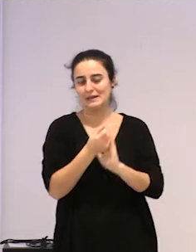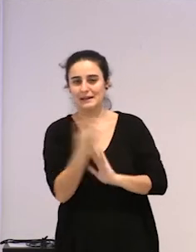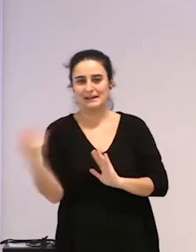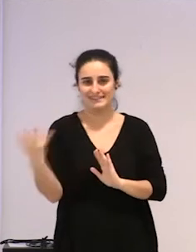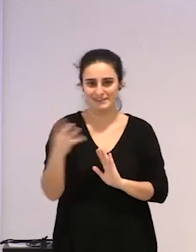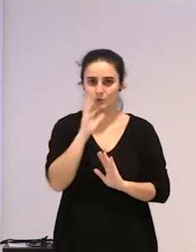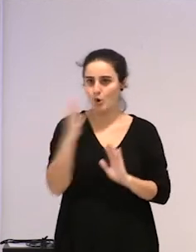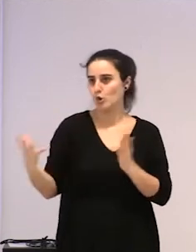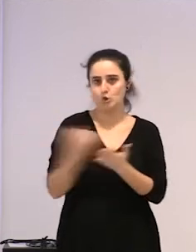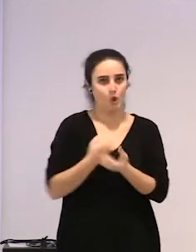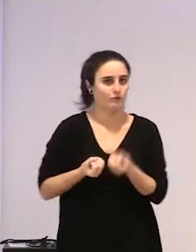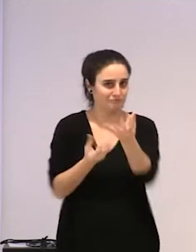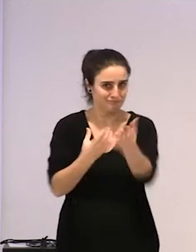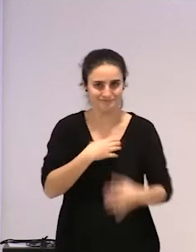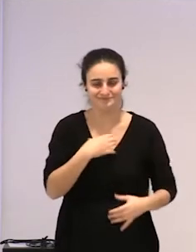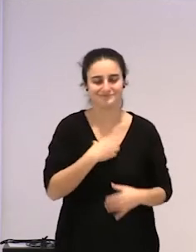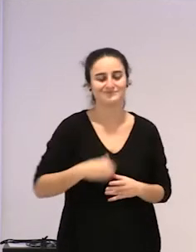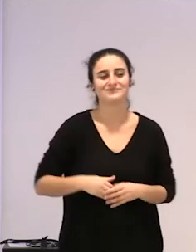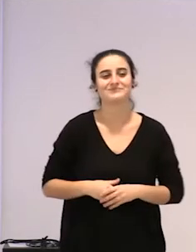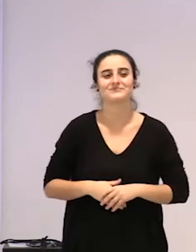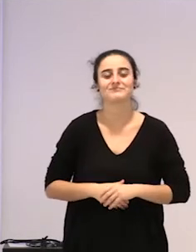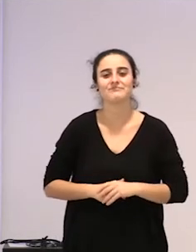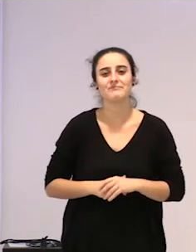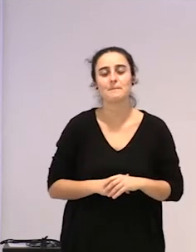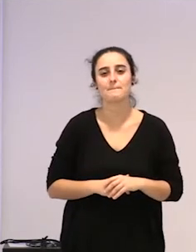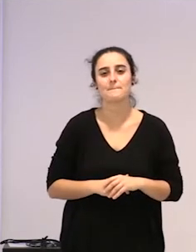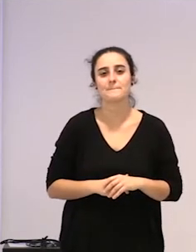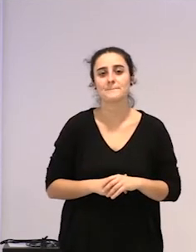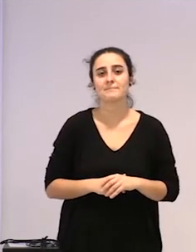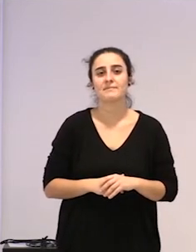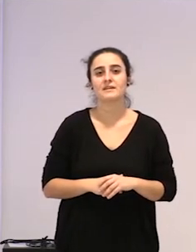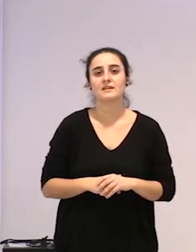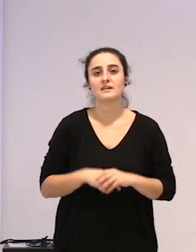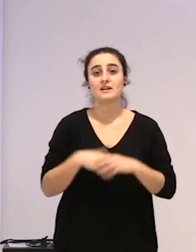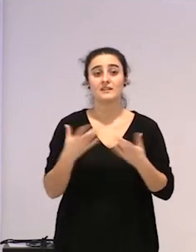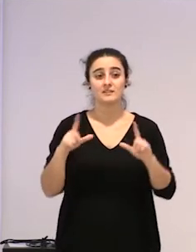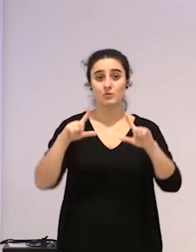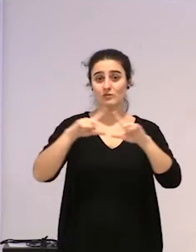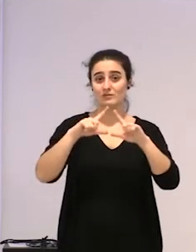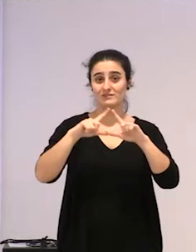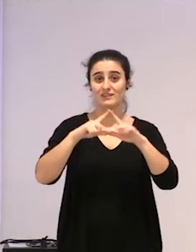ze dena, ezin nuen kontatu, bai. Orduan, bueno, zeintzuk diren iruki gatazkatuaren,